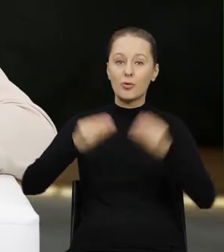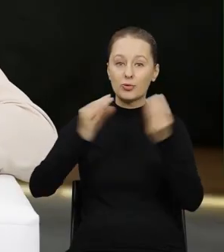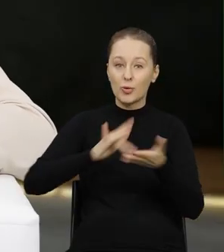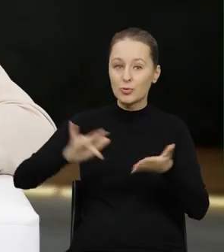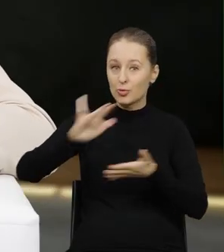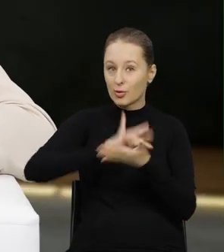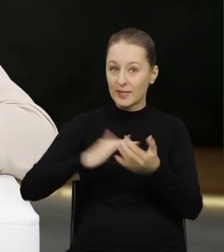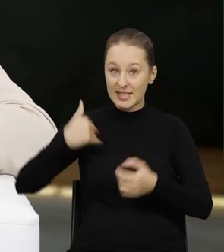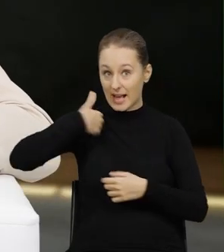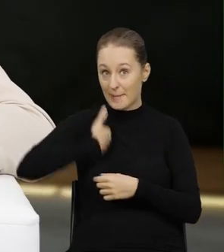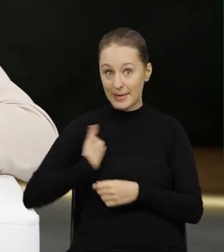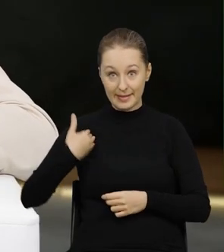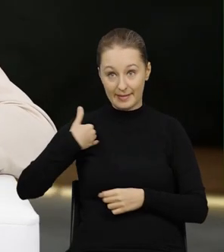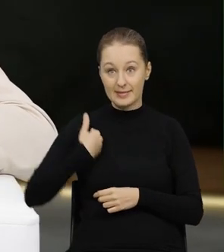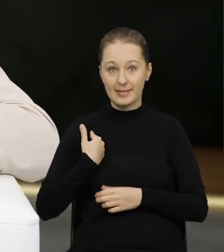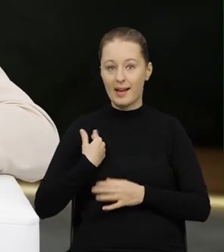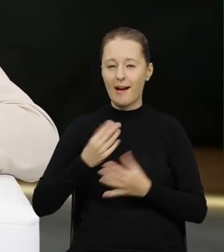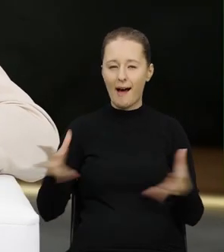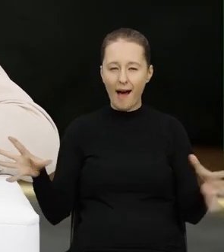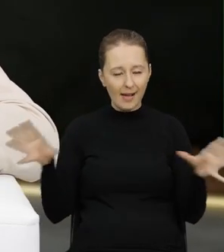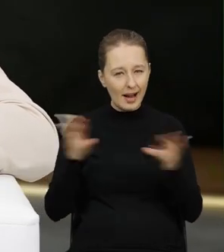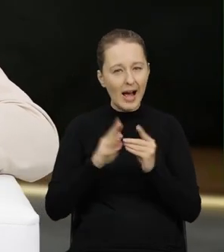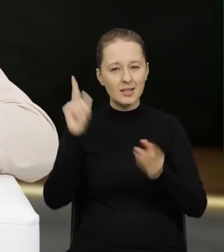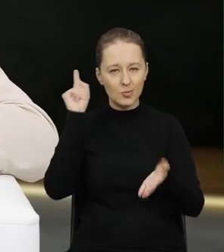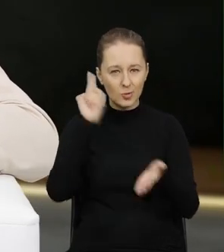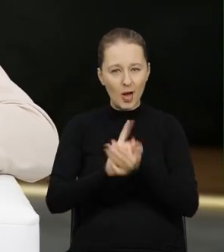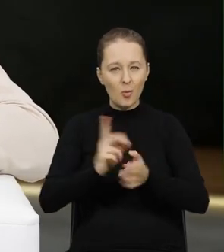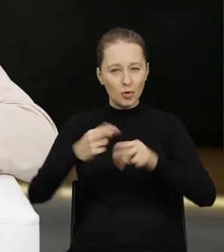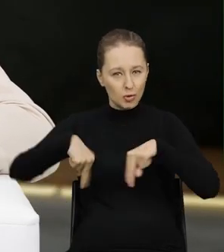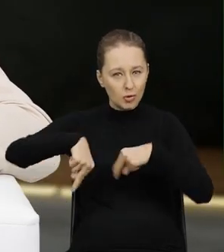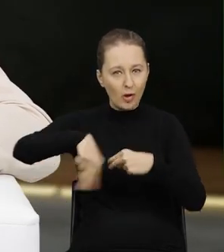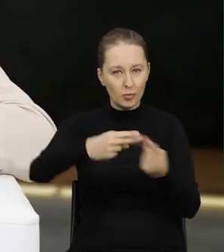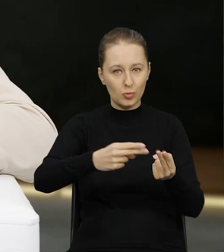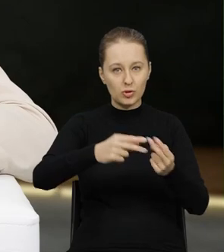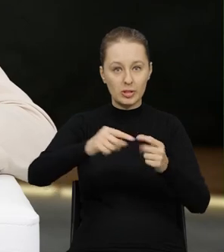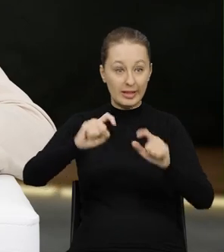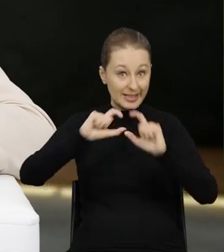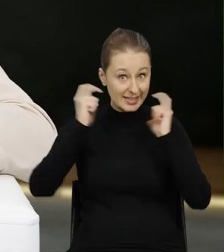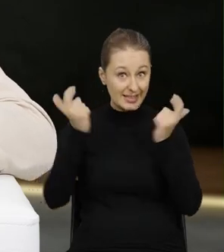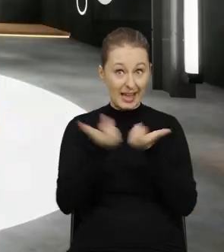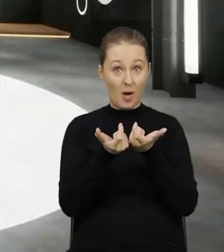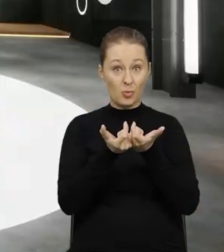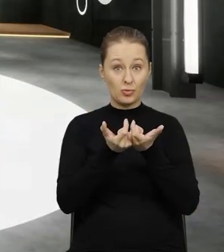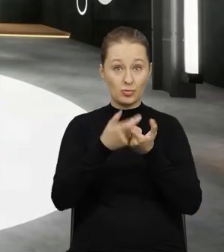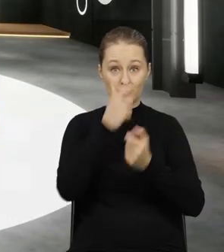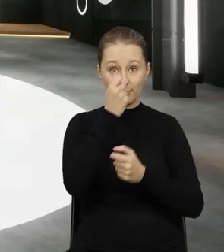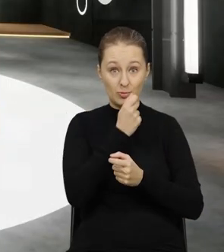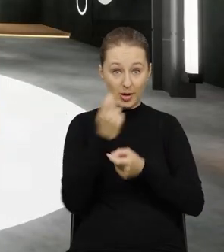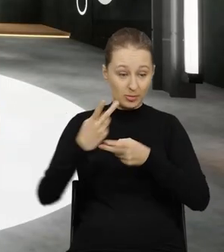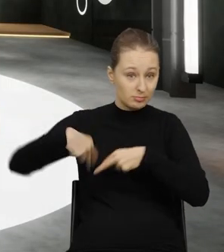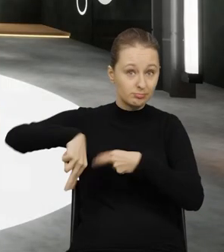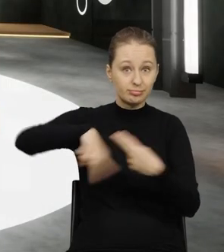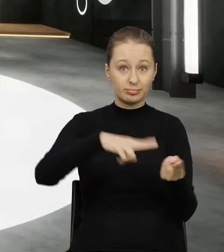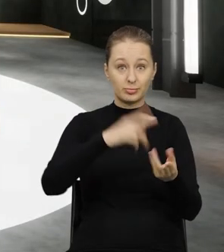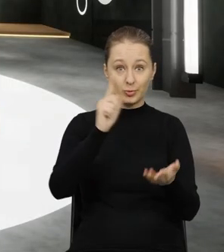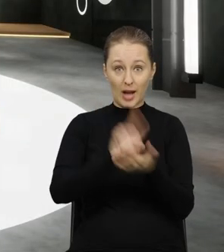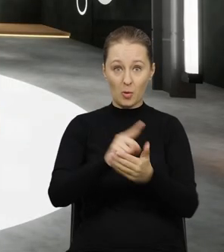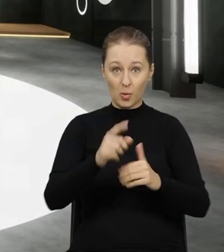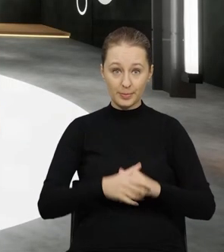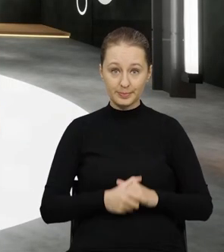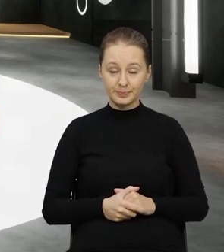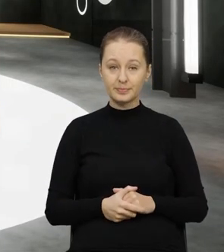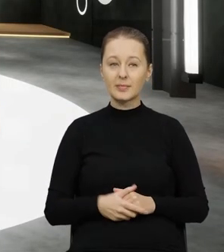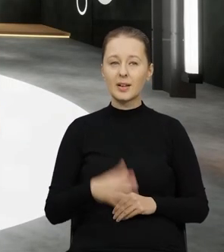Brytyjską wspólnymi siłami udało się zwrócić całość tych odpadów do Wielkiej Brytanii.